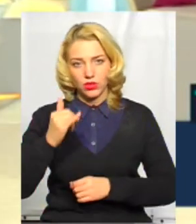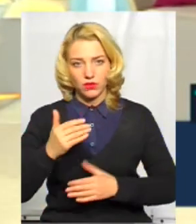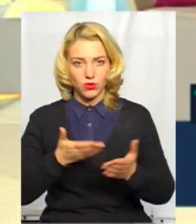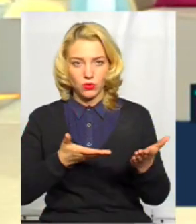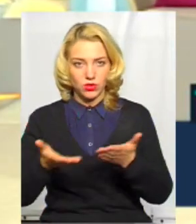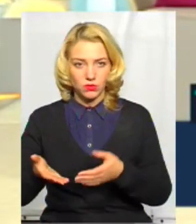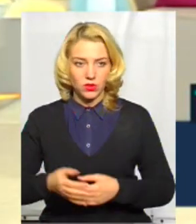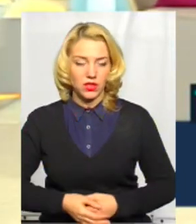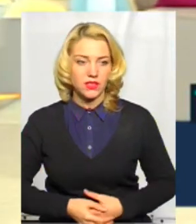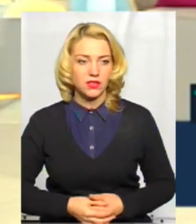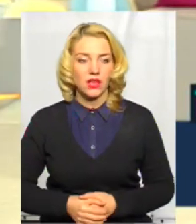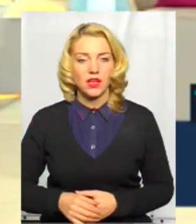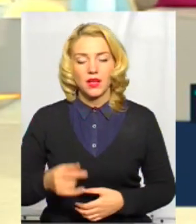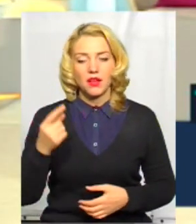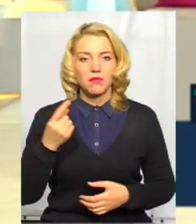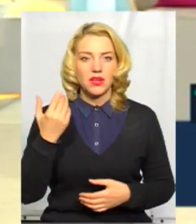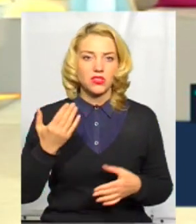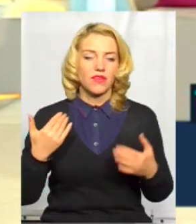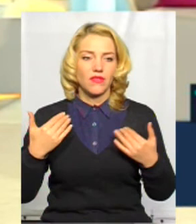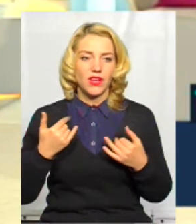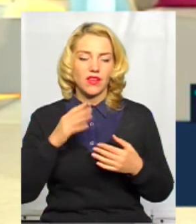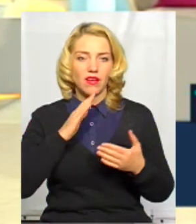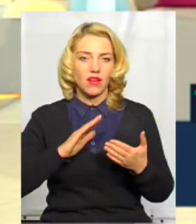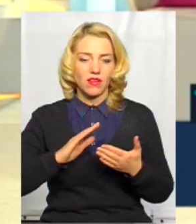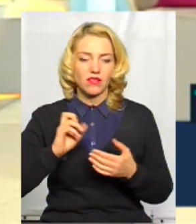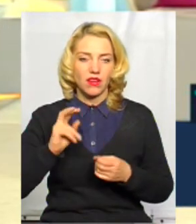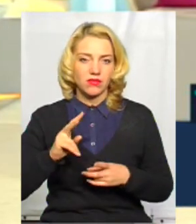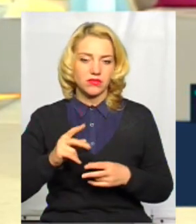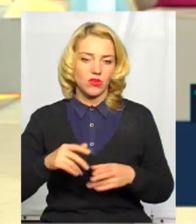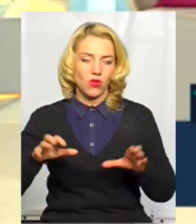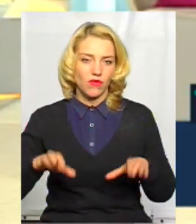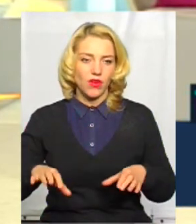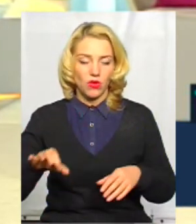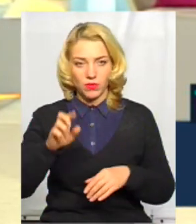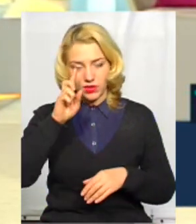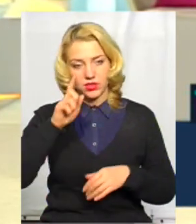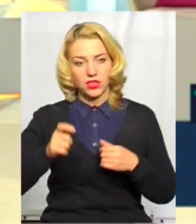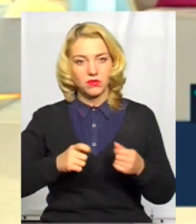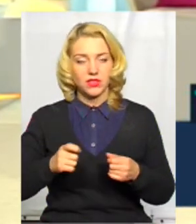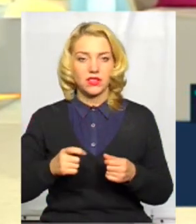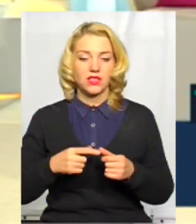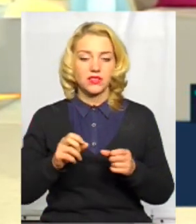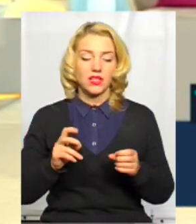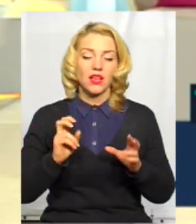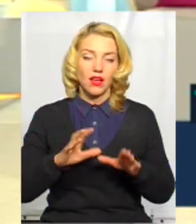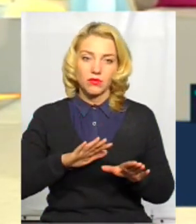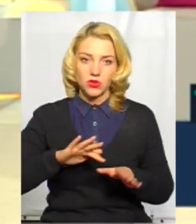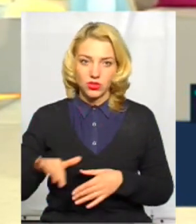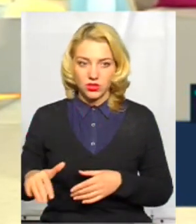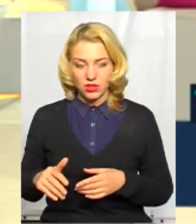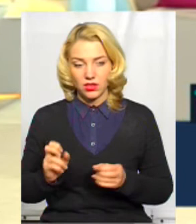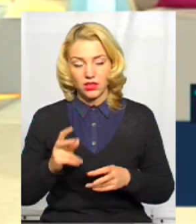перші ваші вихідні у якості голови обласної державної адміністрації минули, як і зазвичай, чи чимось